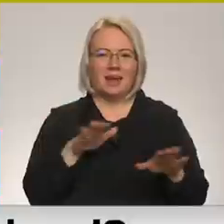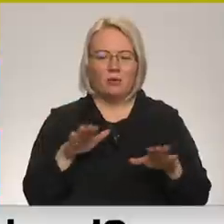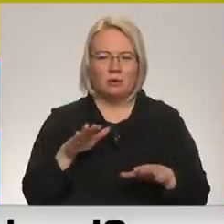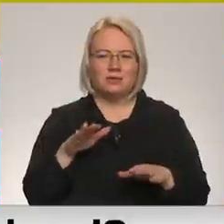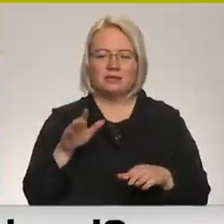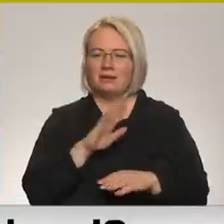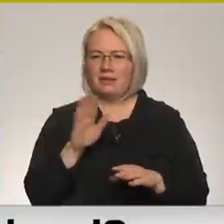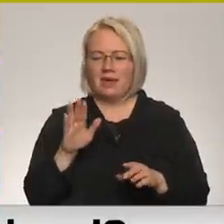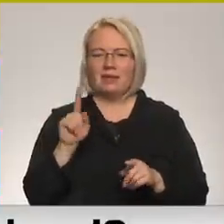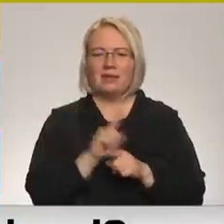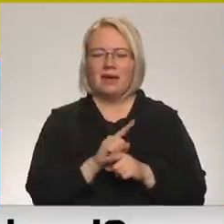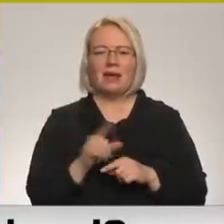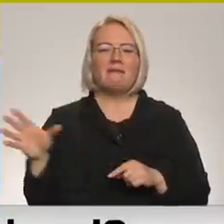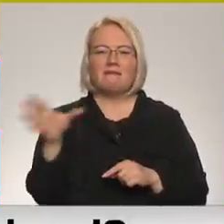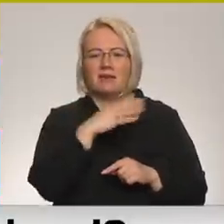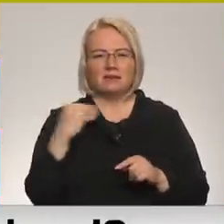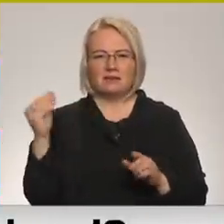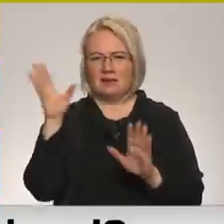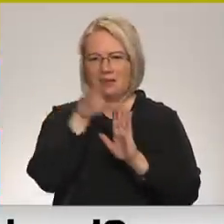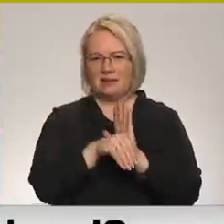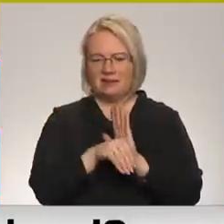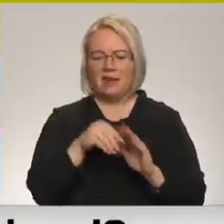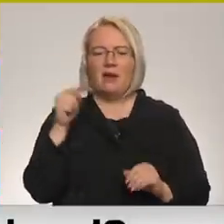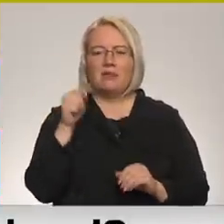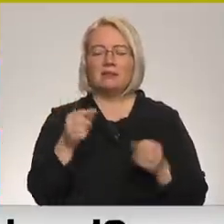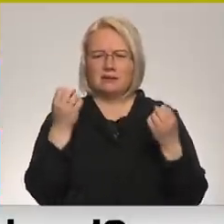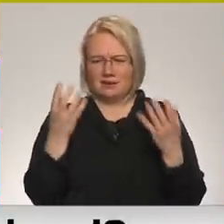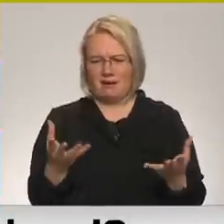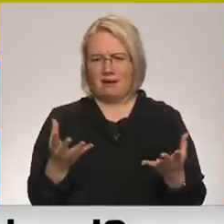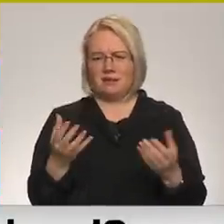pārējā pasauli arī nespēs uz to nereaģēt. Tas ir absolūti skaidrs.